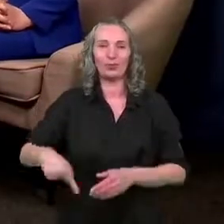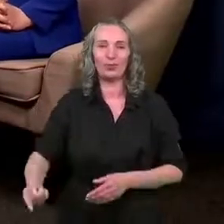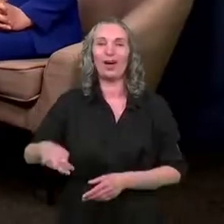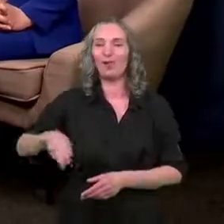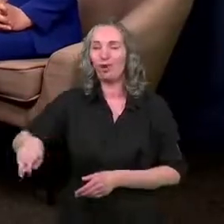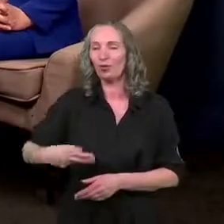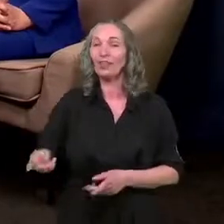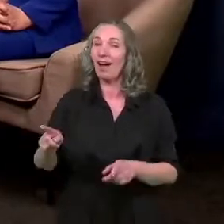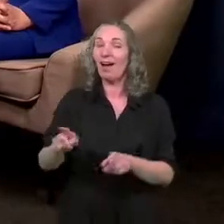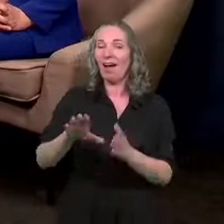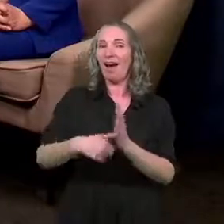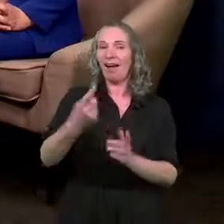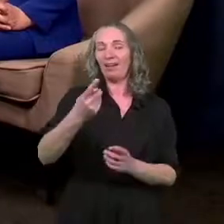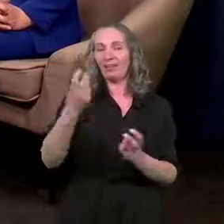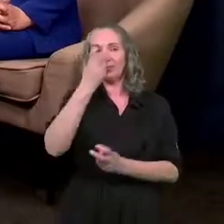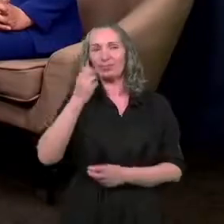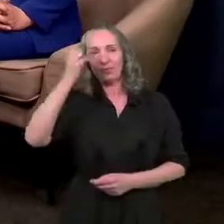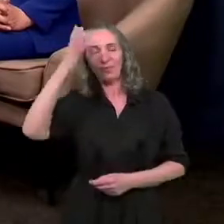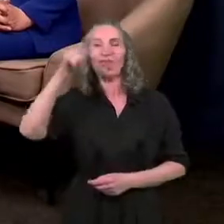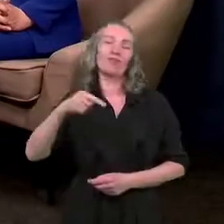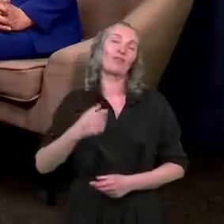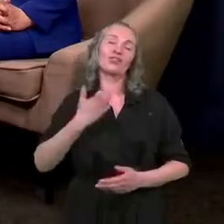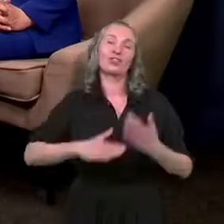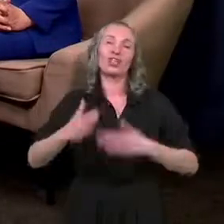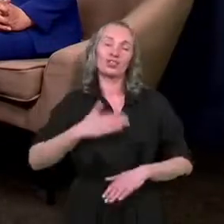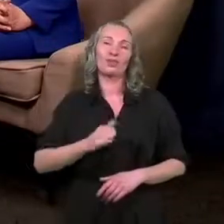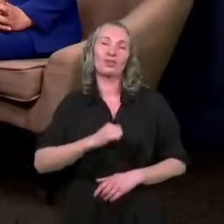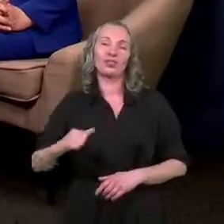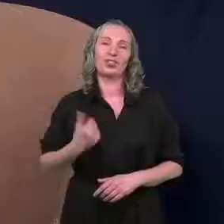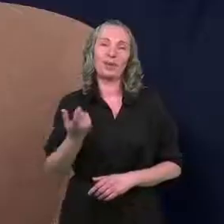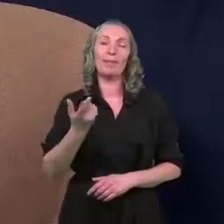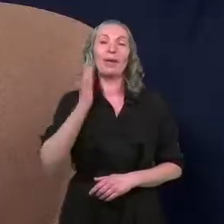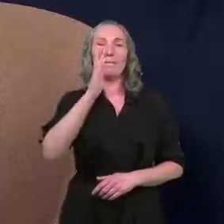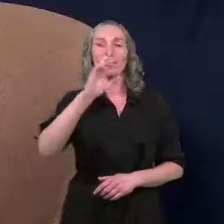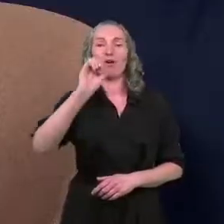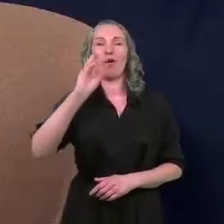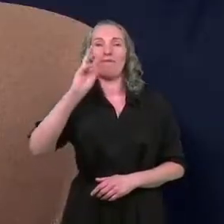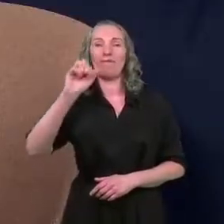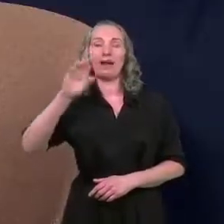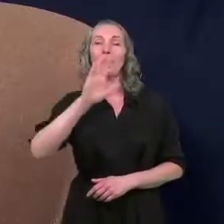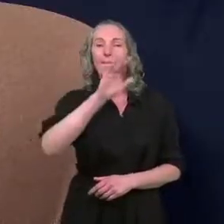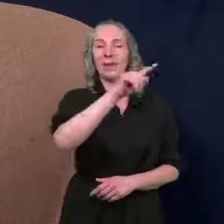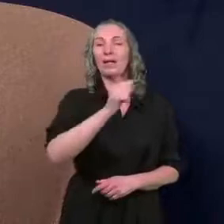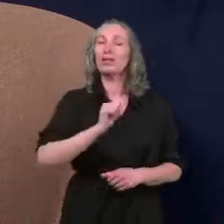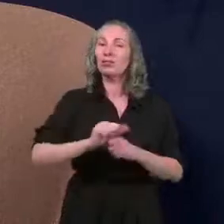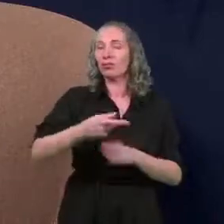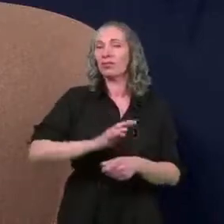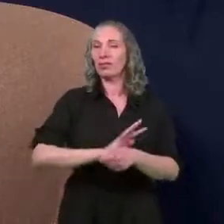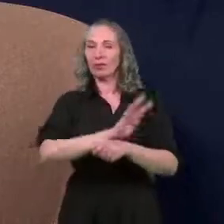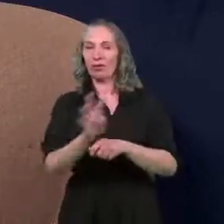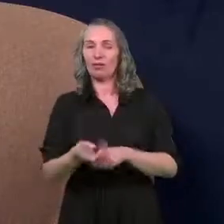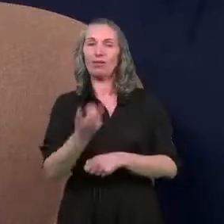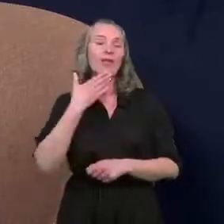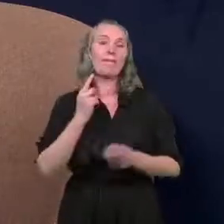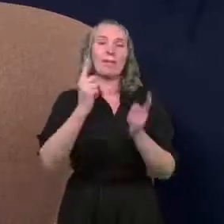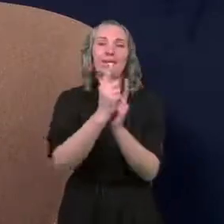chodnikach, ale kulturą. Bardzo ważne. Cieszymy się, że jednak Browar B, pomimo tego, że jest pandemia, że